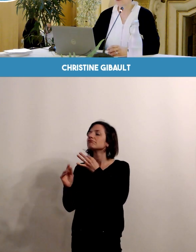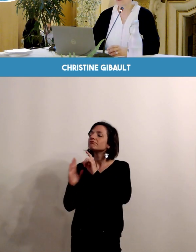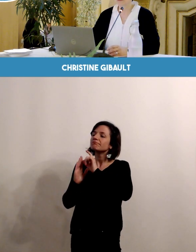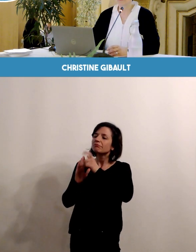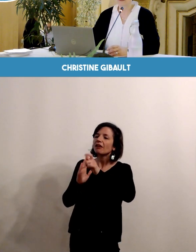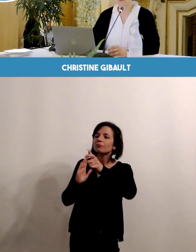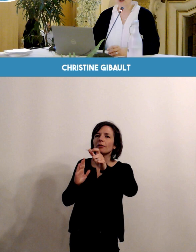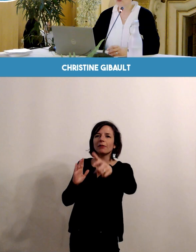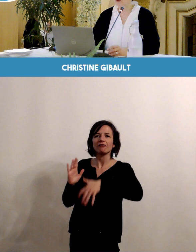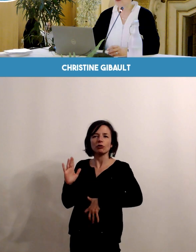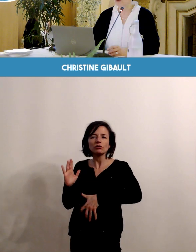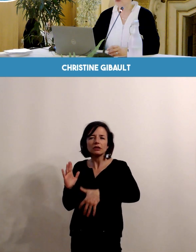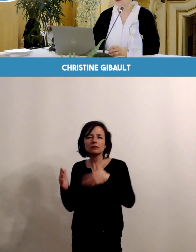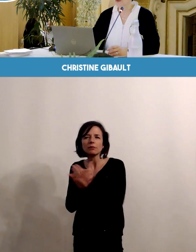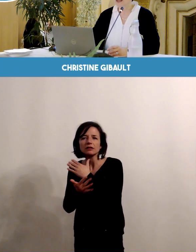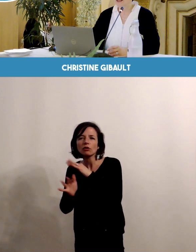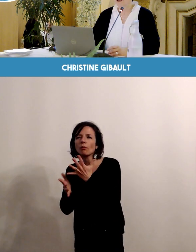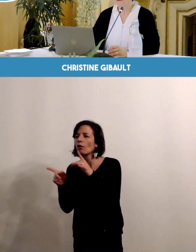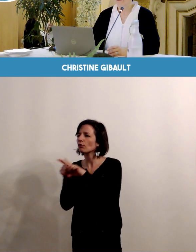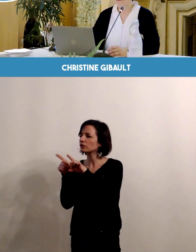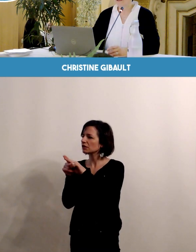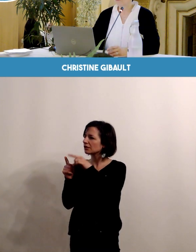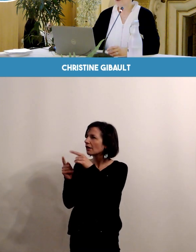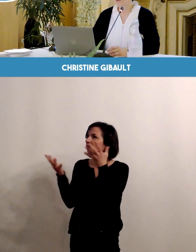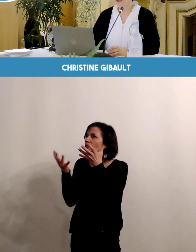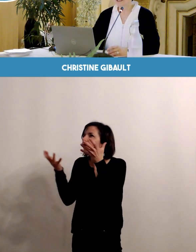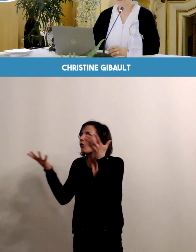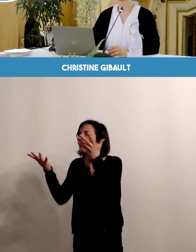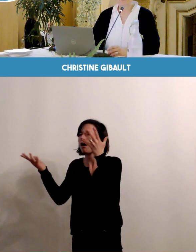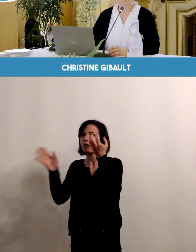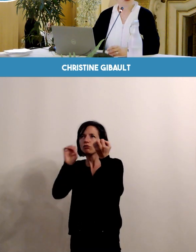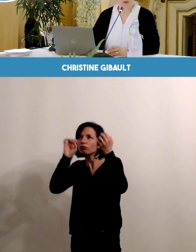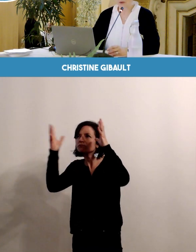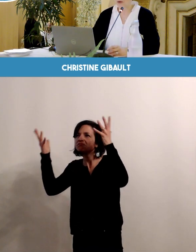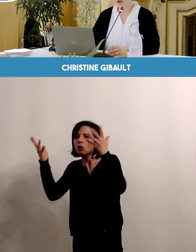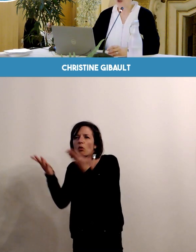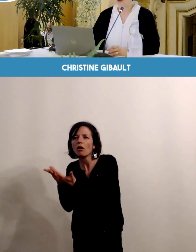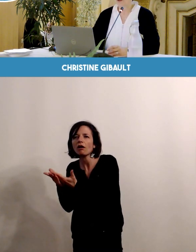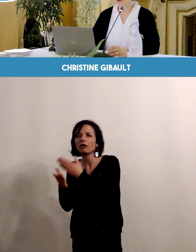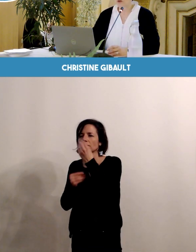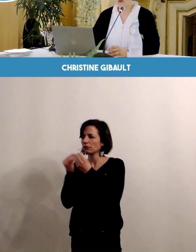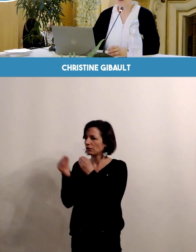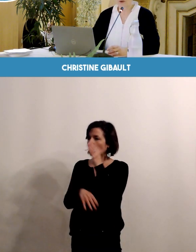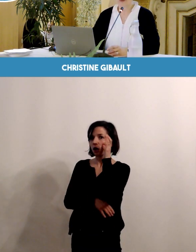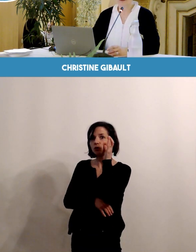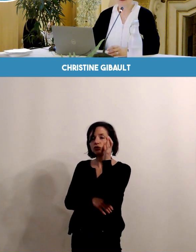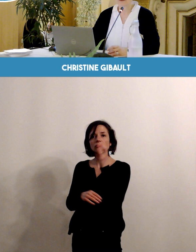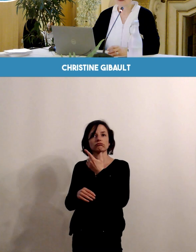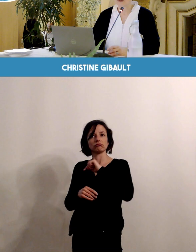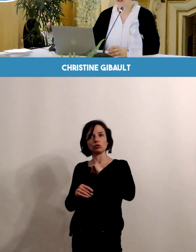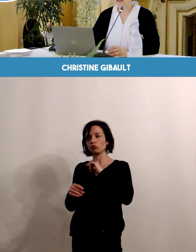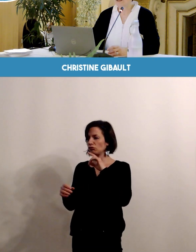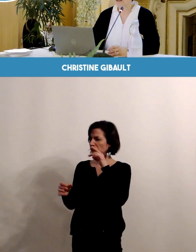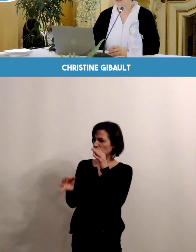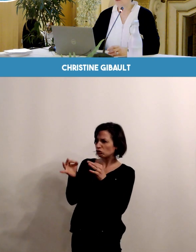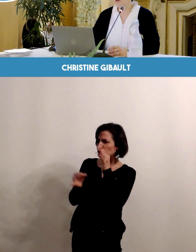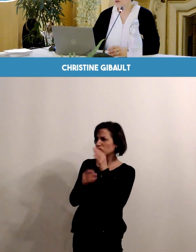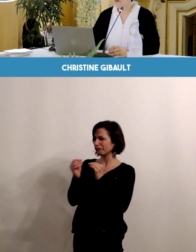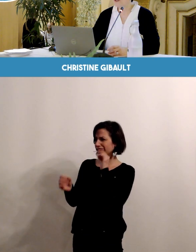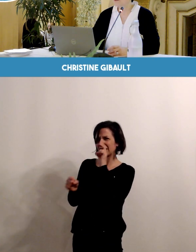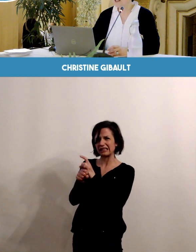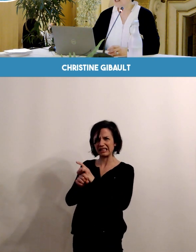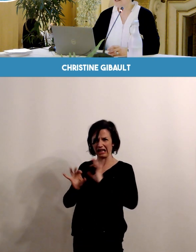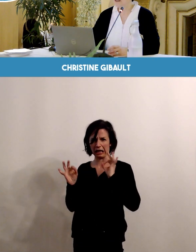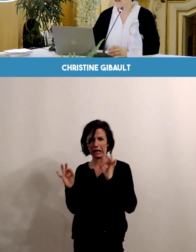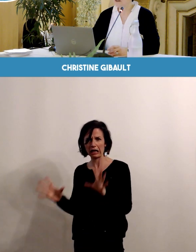'exprimer vos souhaits, de lever l'ensemble de vos doutes. Il vous offre un espace d'écoute, sans jugement et en